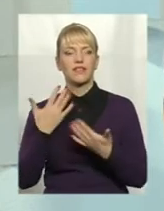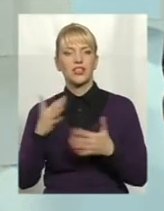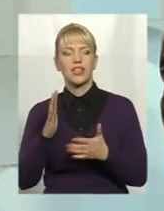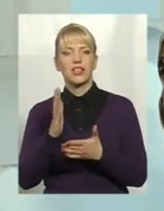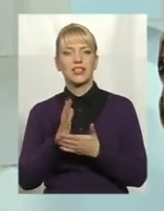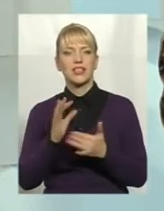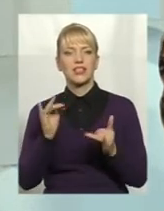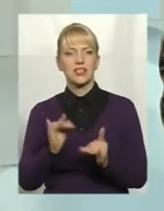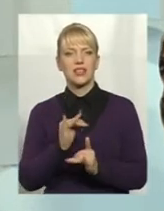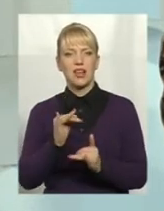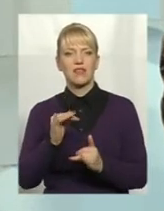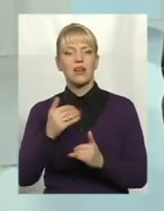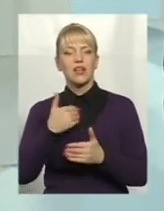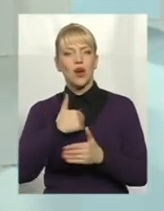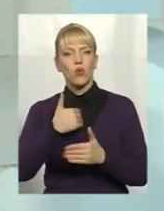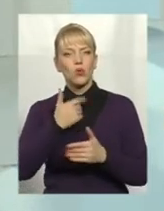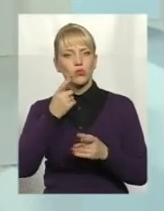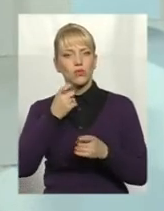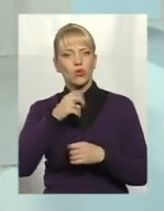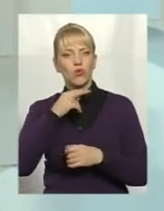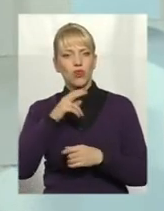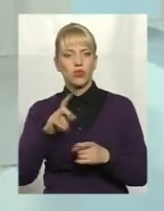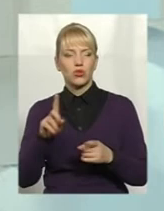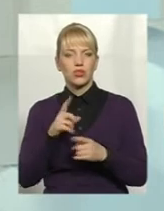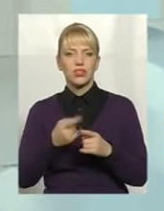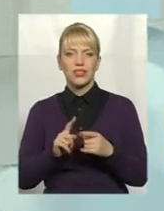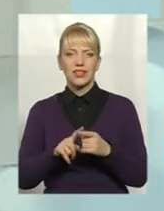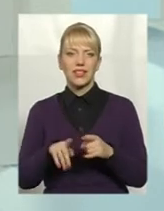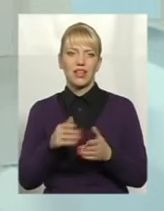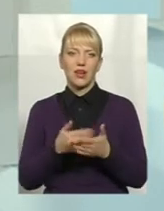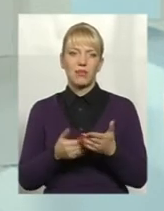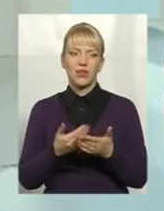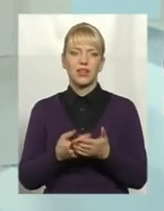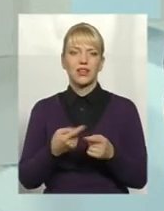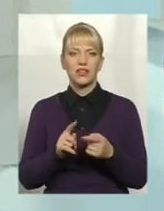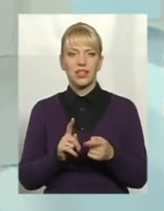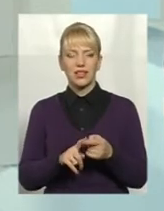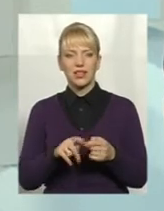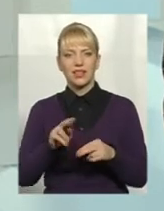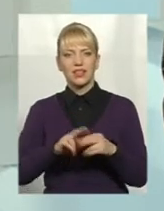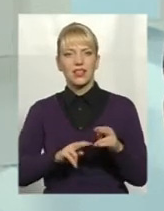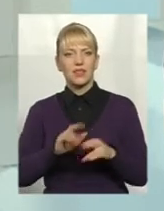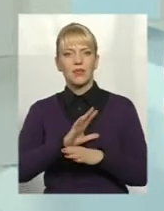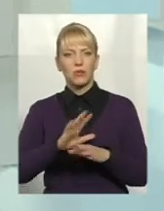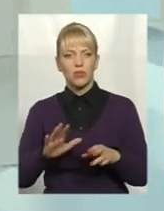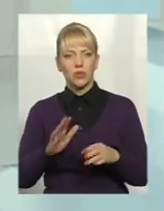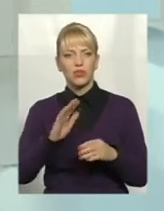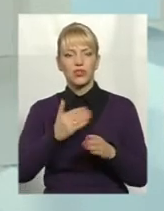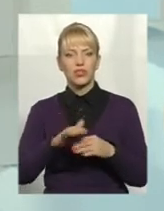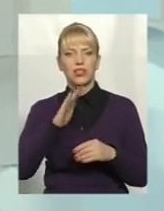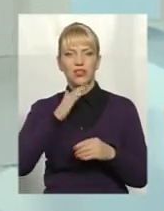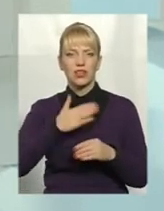Я хочу просто звернути увагу, що якби, наприклад, такі песимістичні настрої не були в частині наших